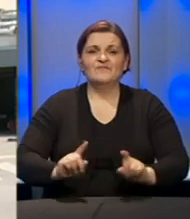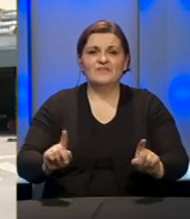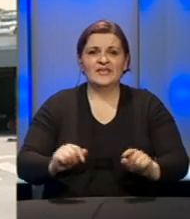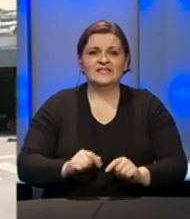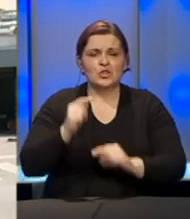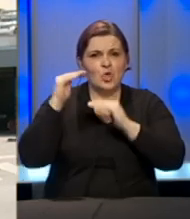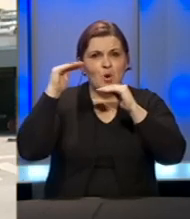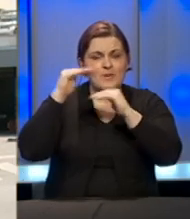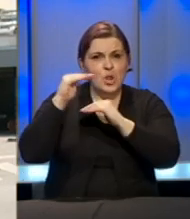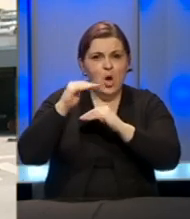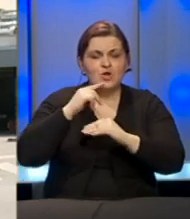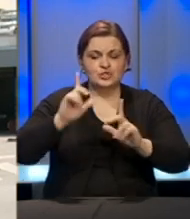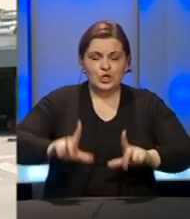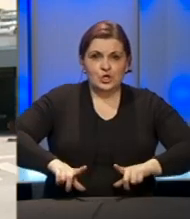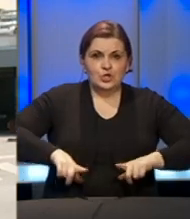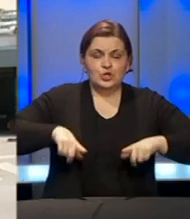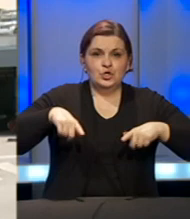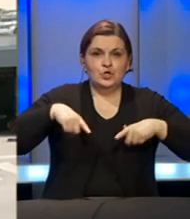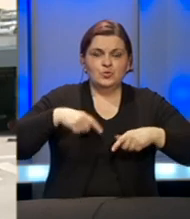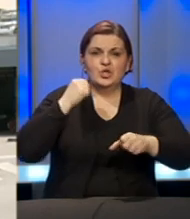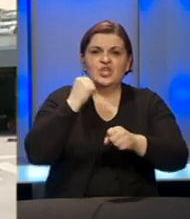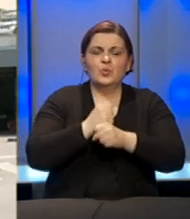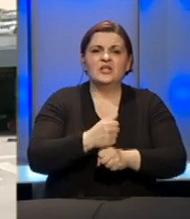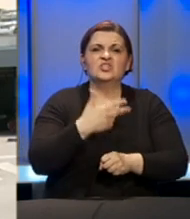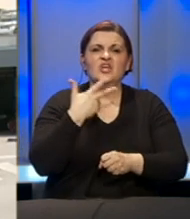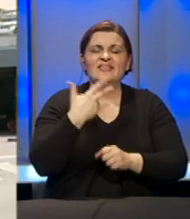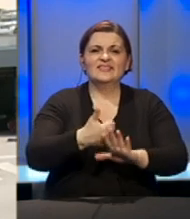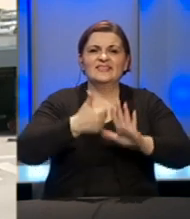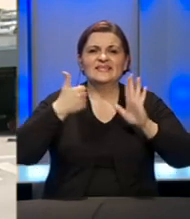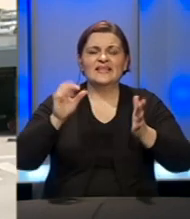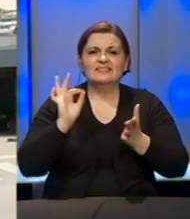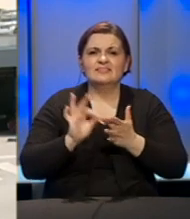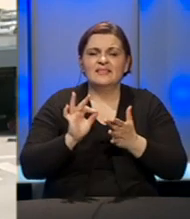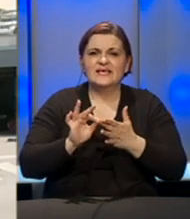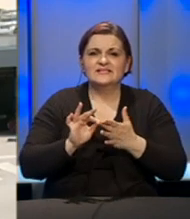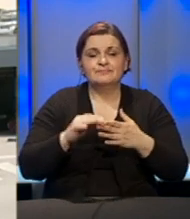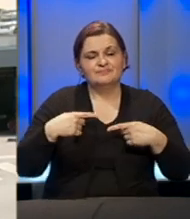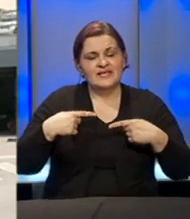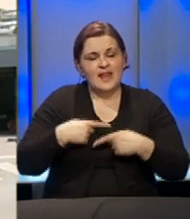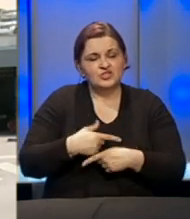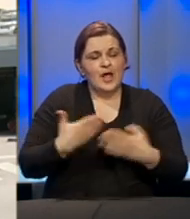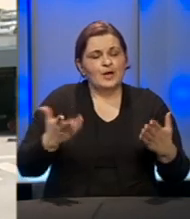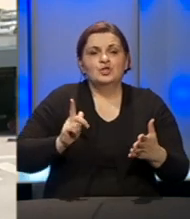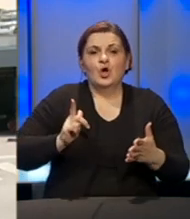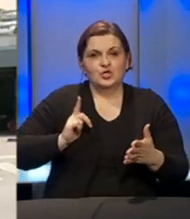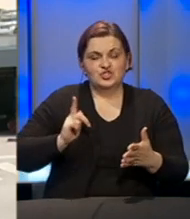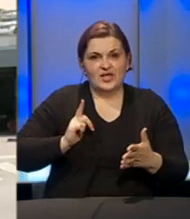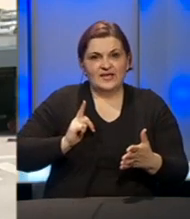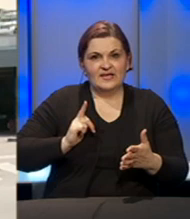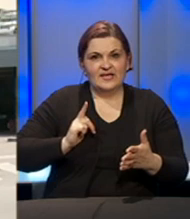Tokom noći i jutros urađeno je 36 testova i nažalost, kako se i očekivalo,